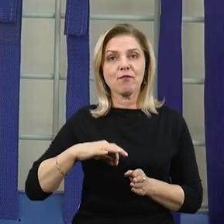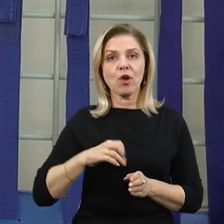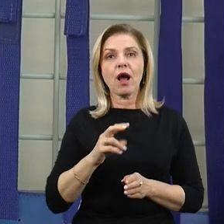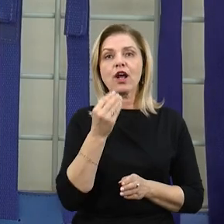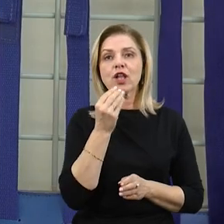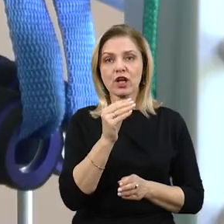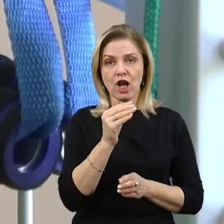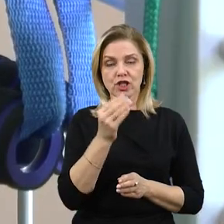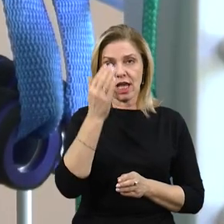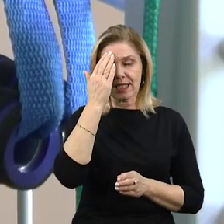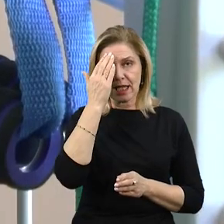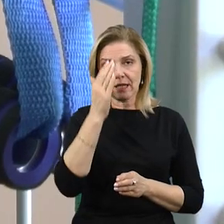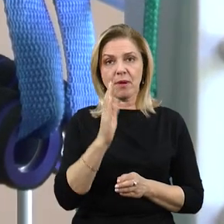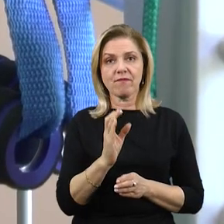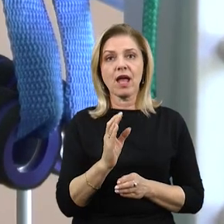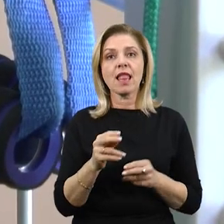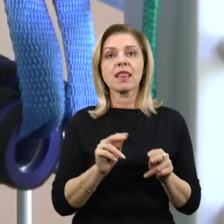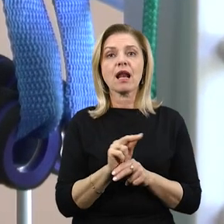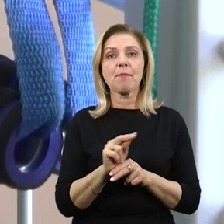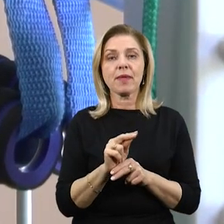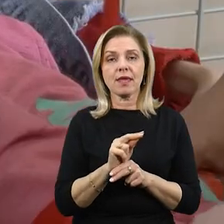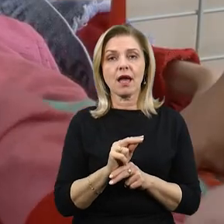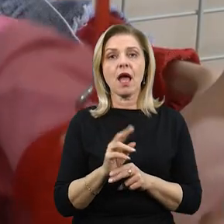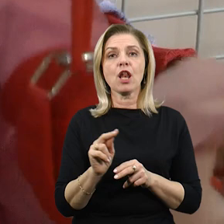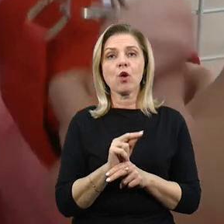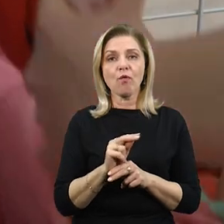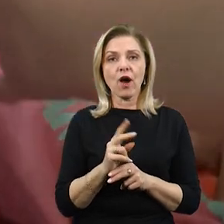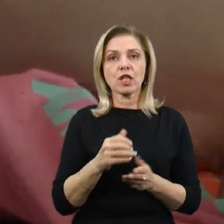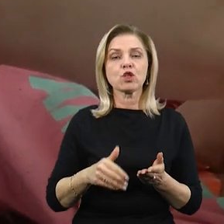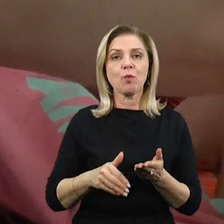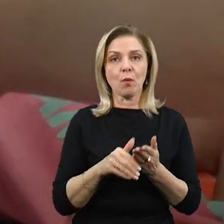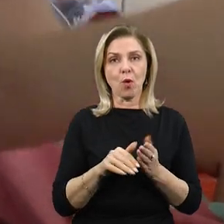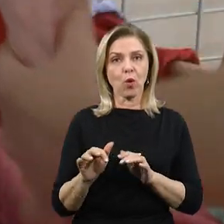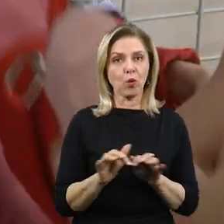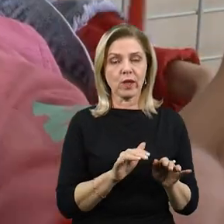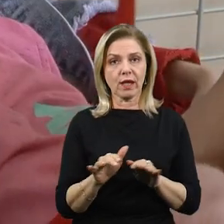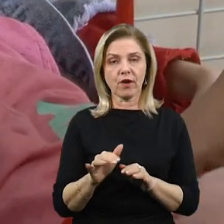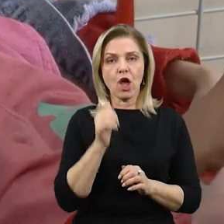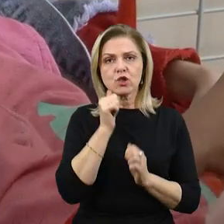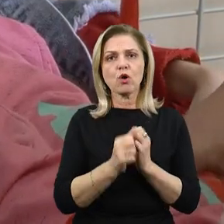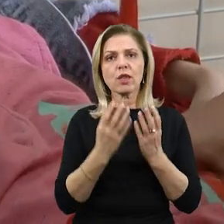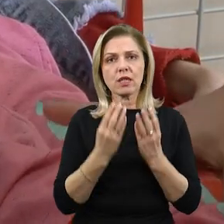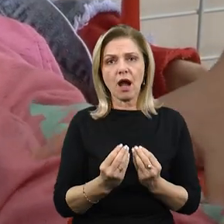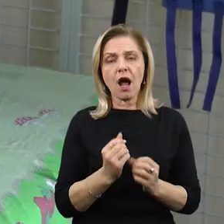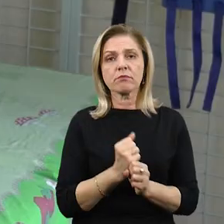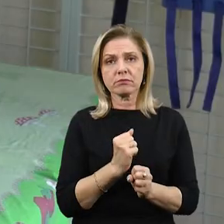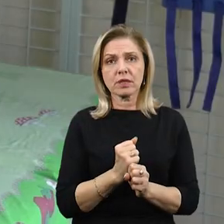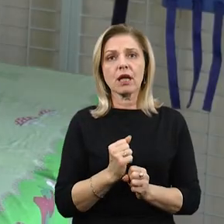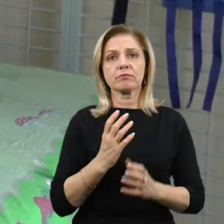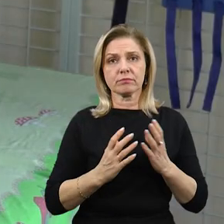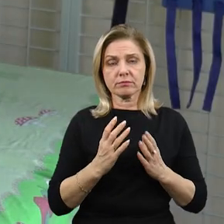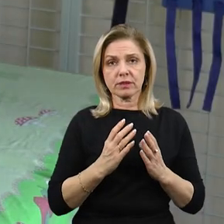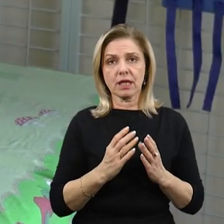засіб у кінезіотерапії, тобто у лікуванні за допомогою рухів. Щодня на системі проводять заняття з 10 дітьми. В